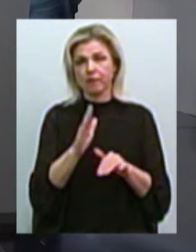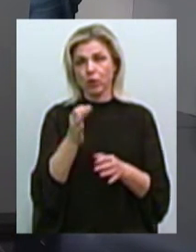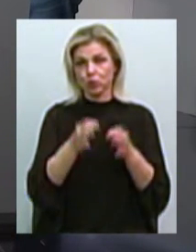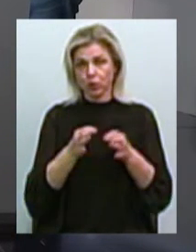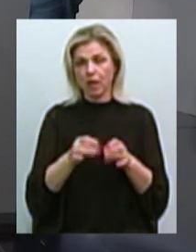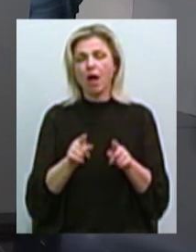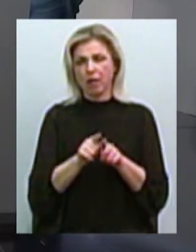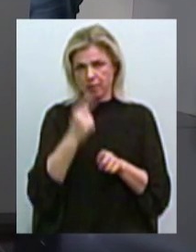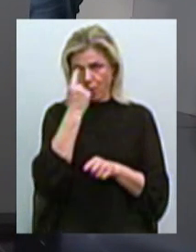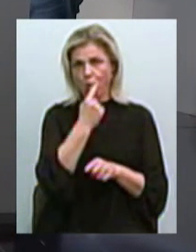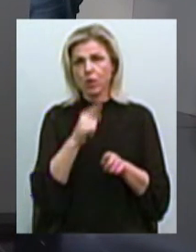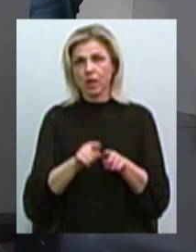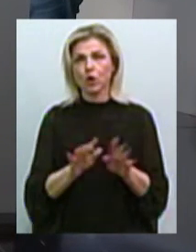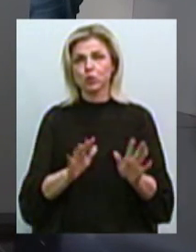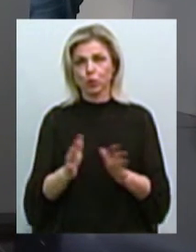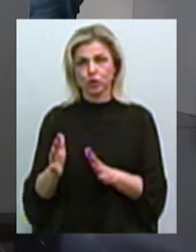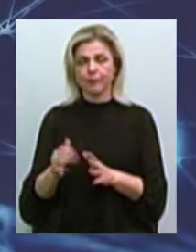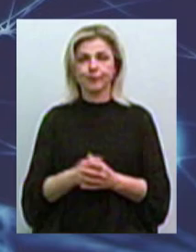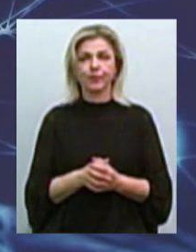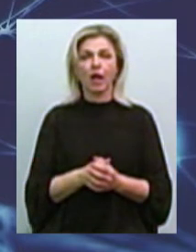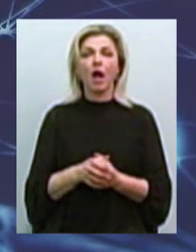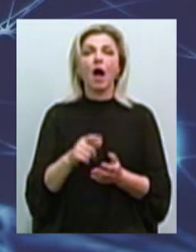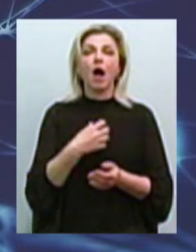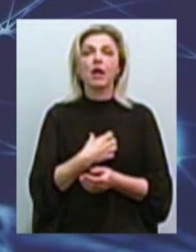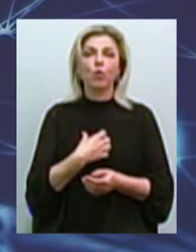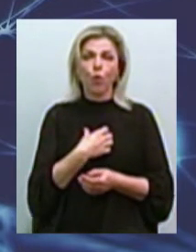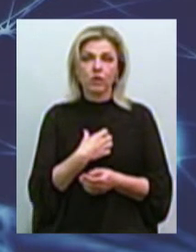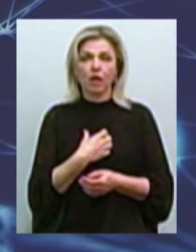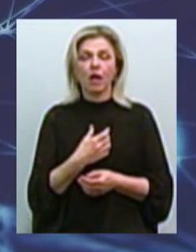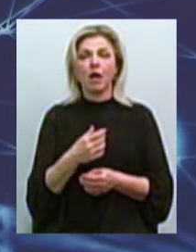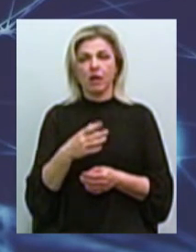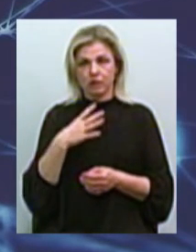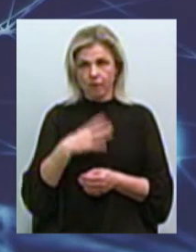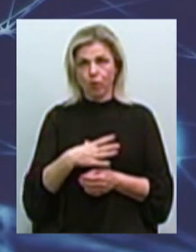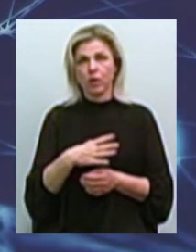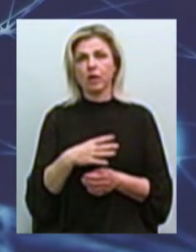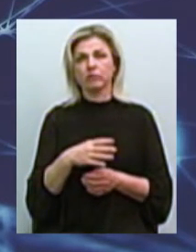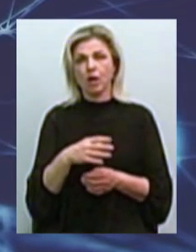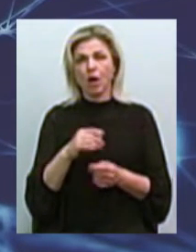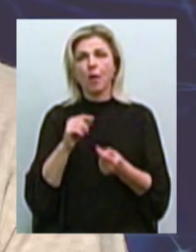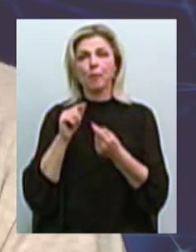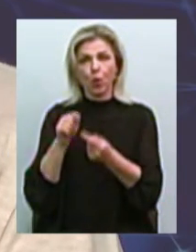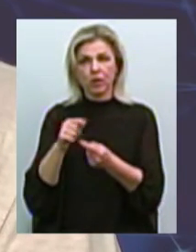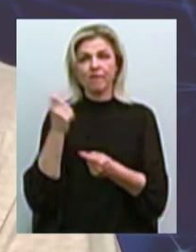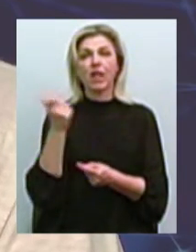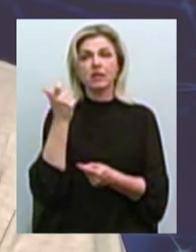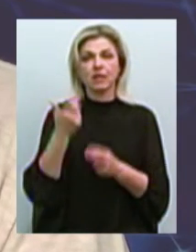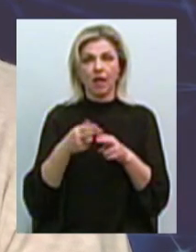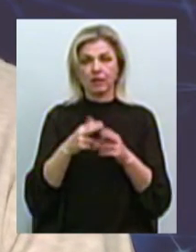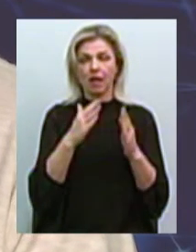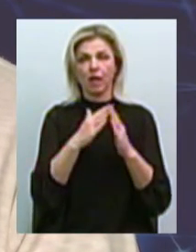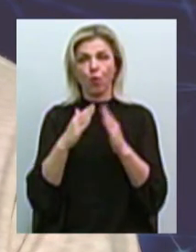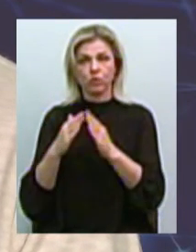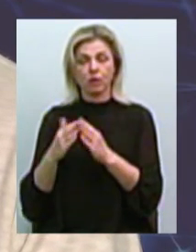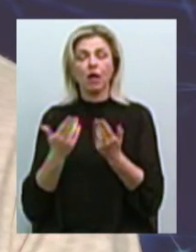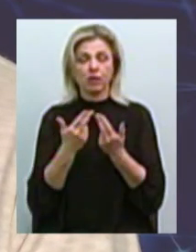случаям. А органы міської влади доводилось позиватися против власників незаконно встановленных муфей? Да, есть случаи сейчас где-то в